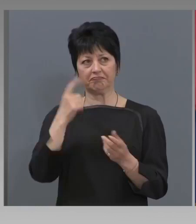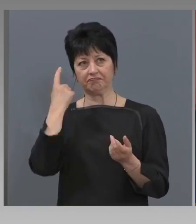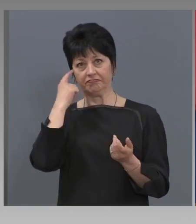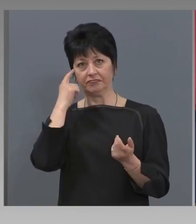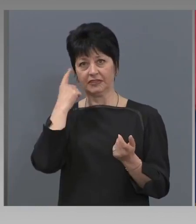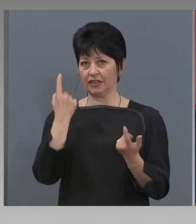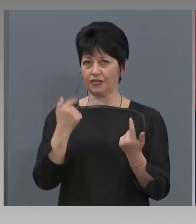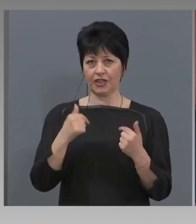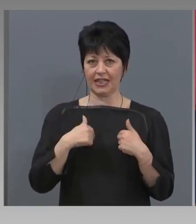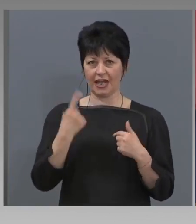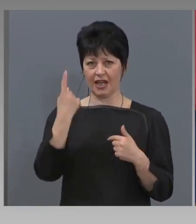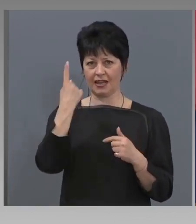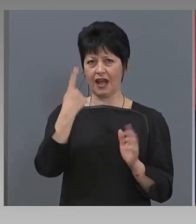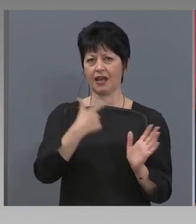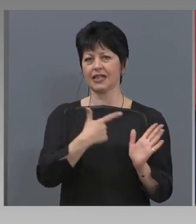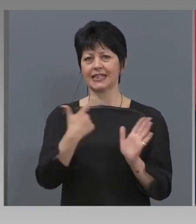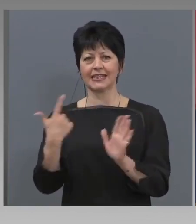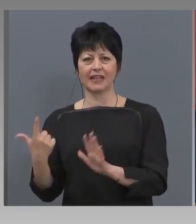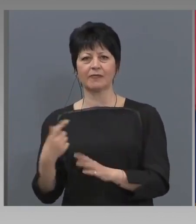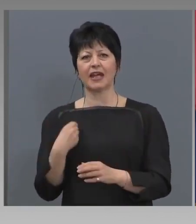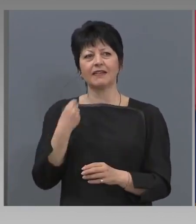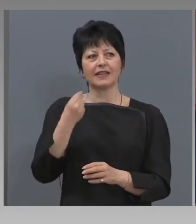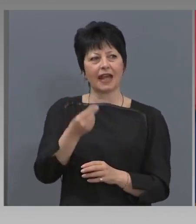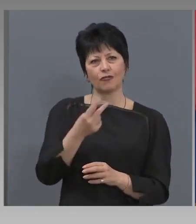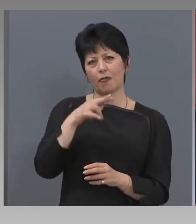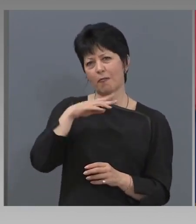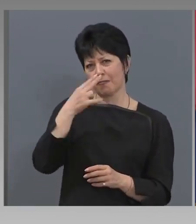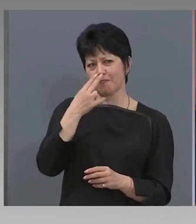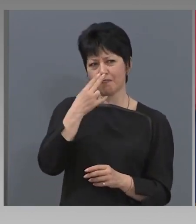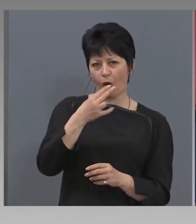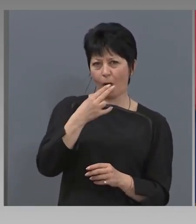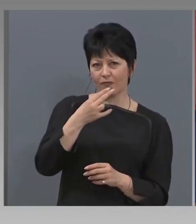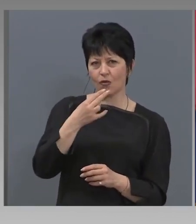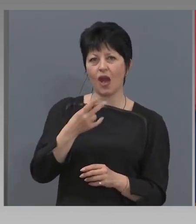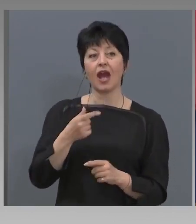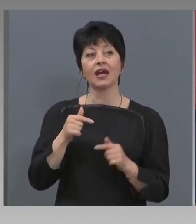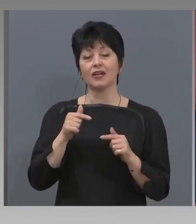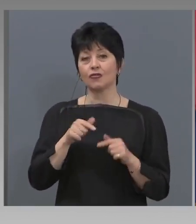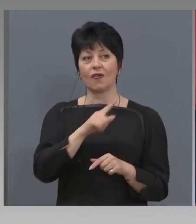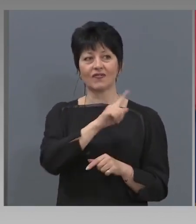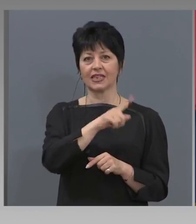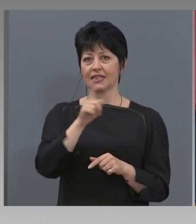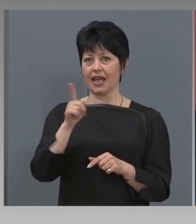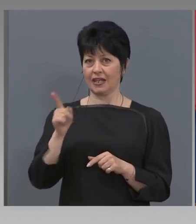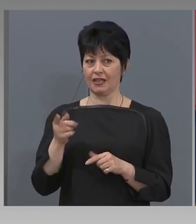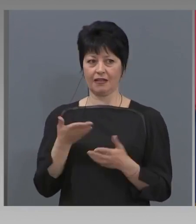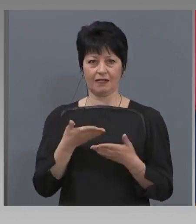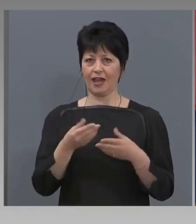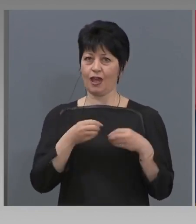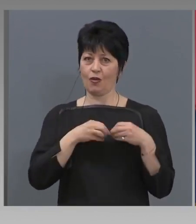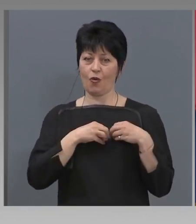ние една седмица дадохме като гратисен период, да го наречеме, но мисля, че всеки от вас е убеден,